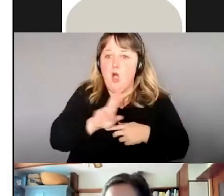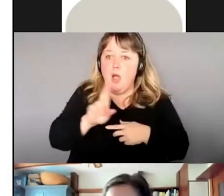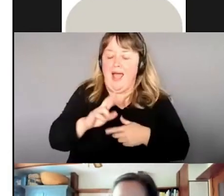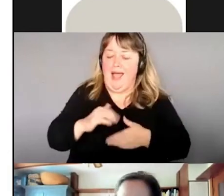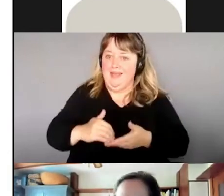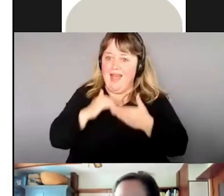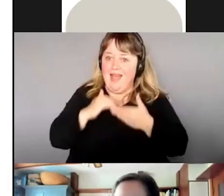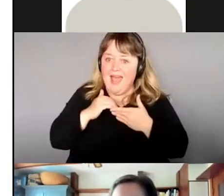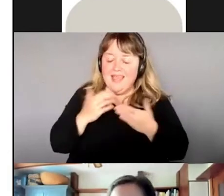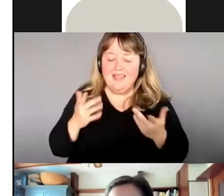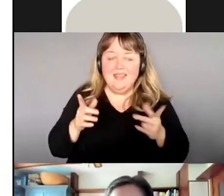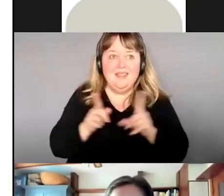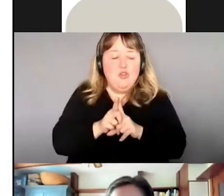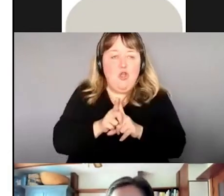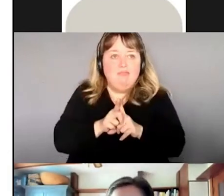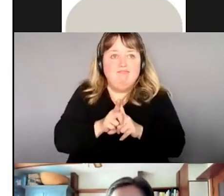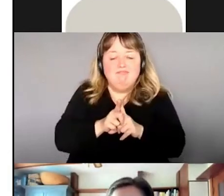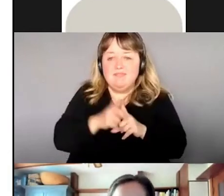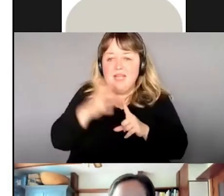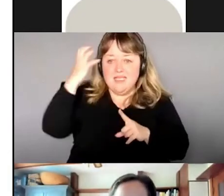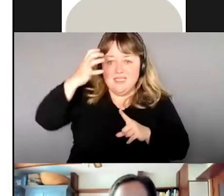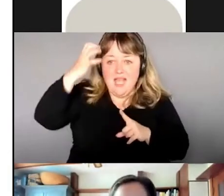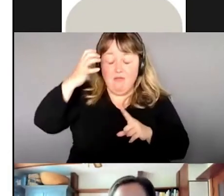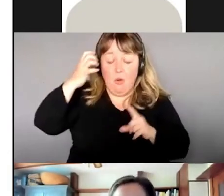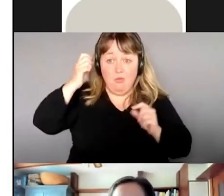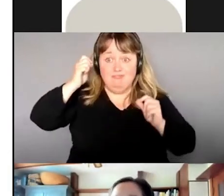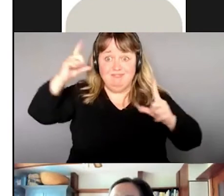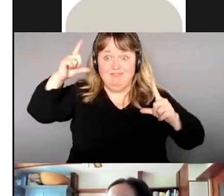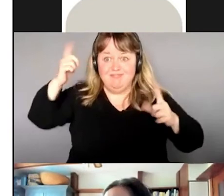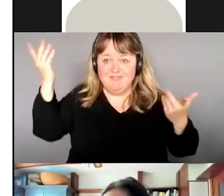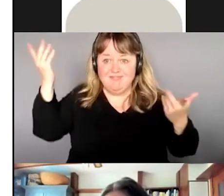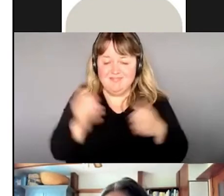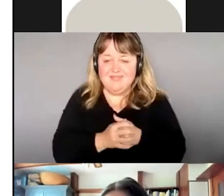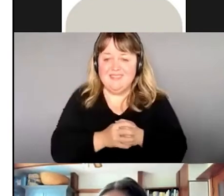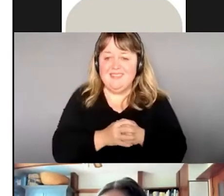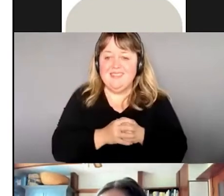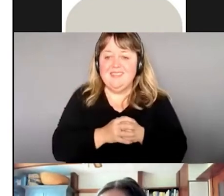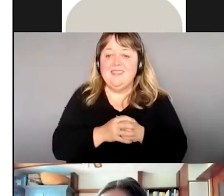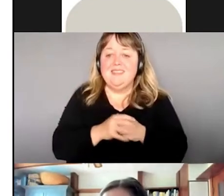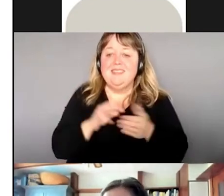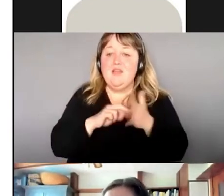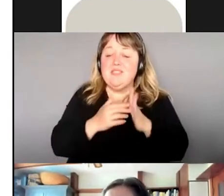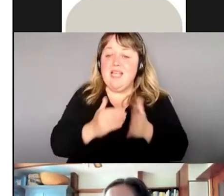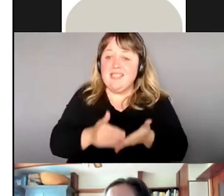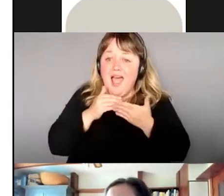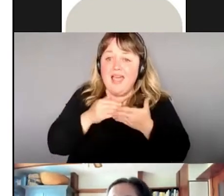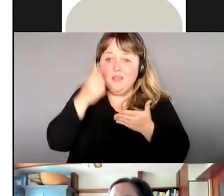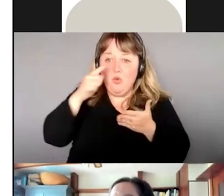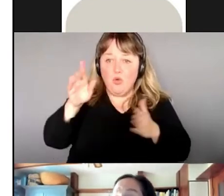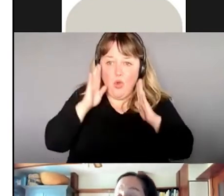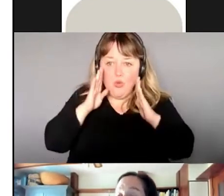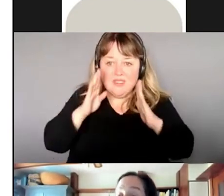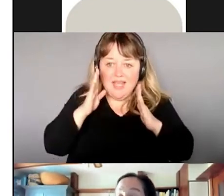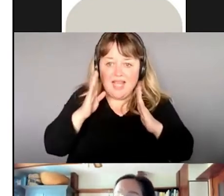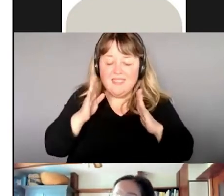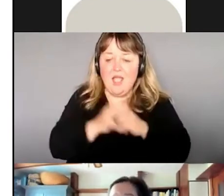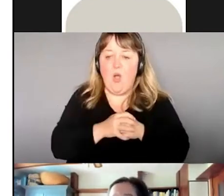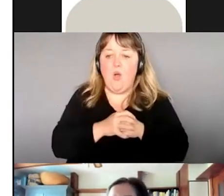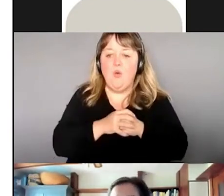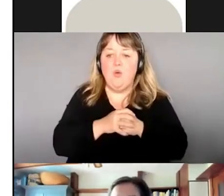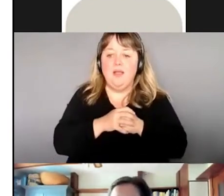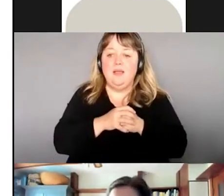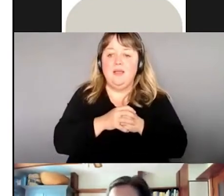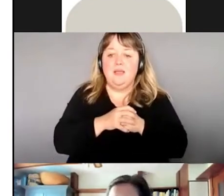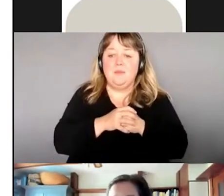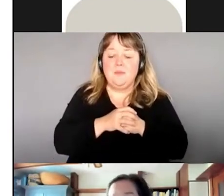c'est comme si le cerveau s'allume. Donc, ça va augmenter la concentration mais le fait